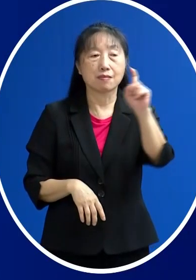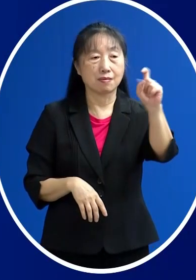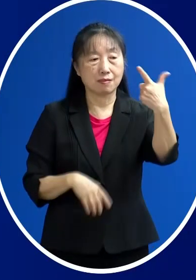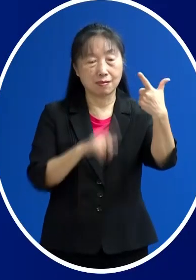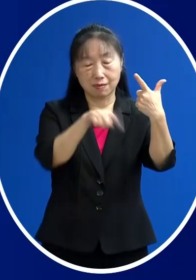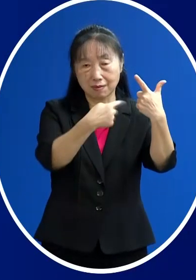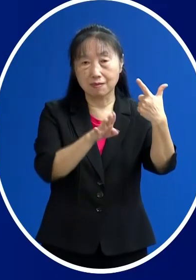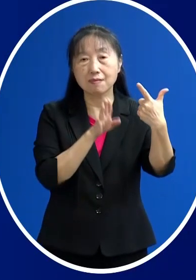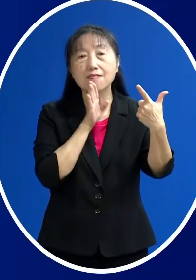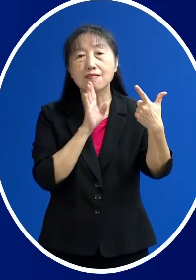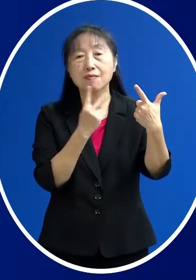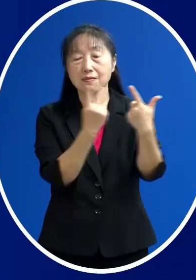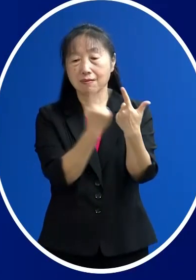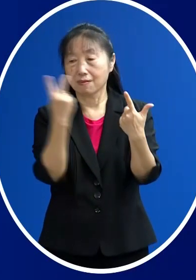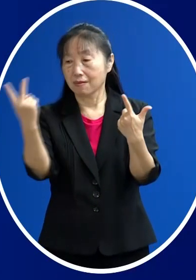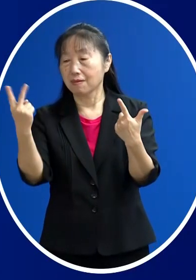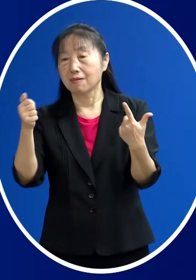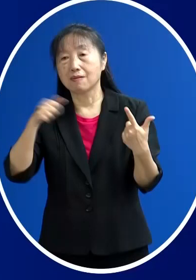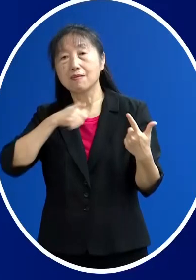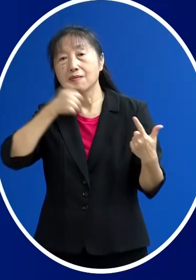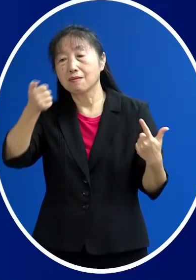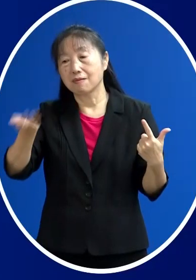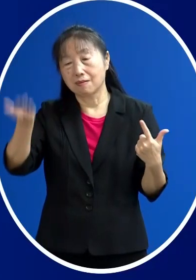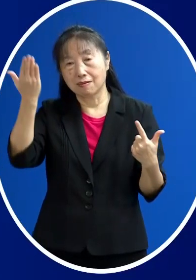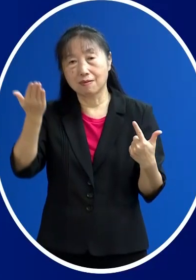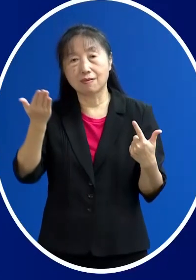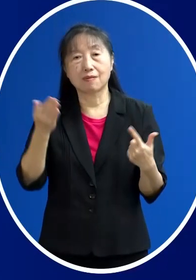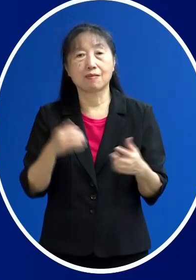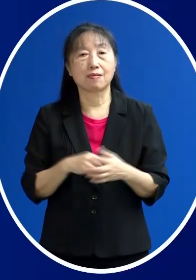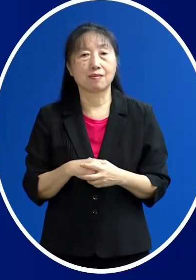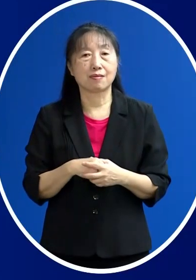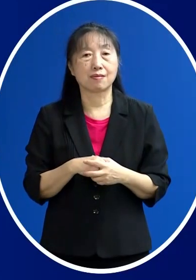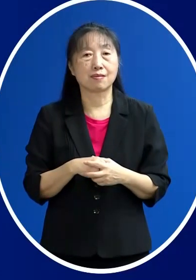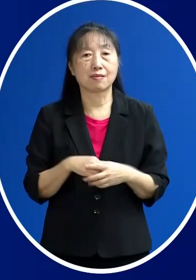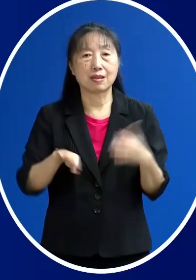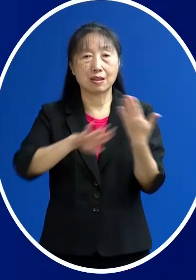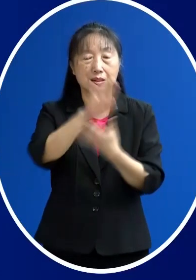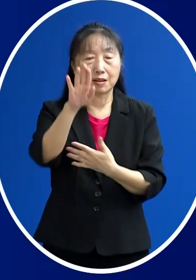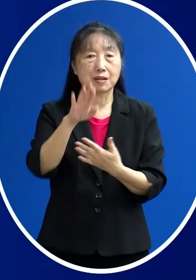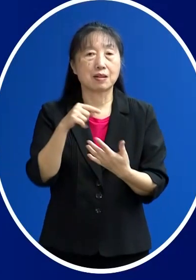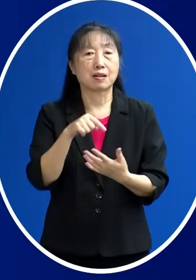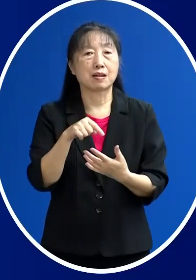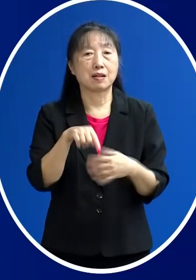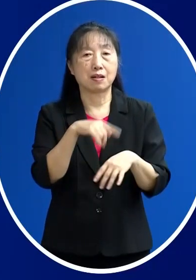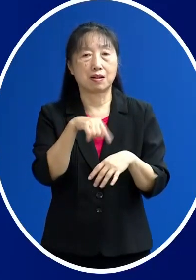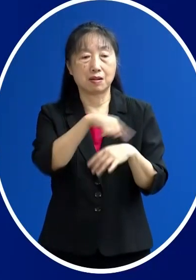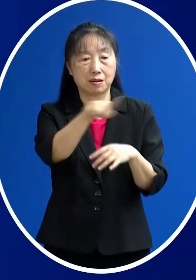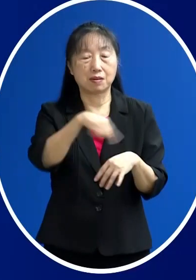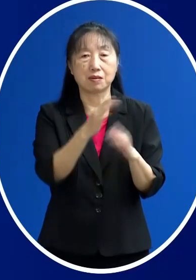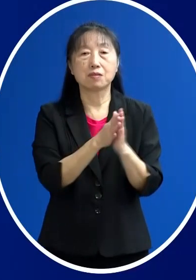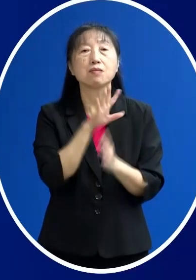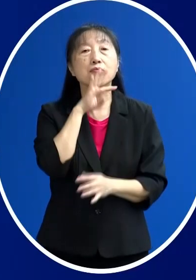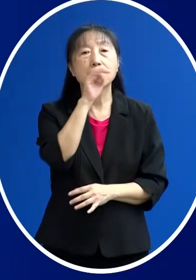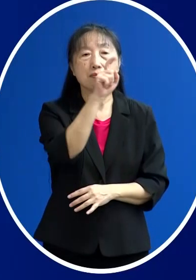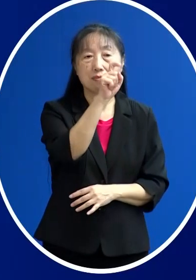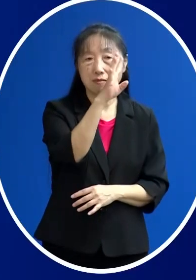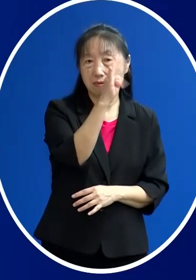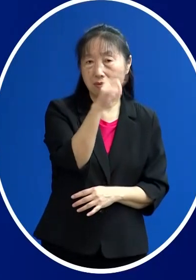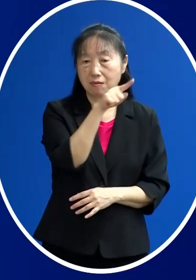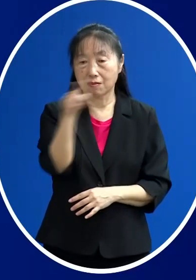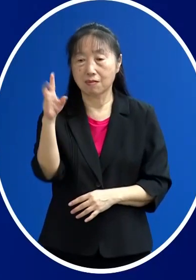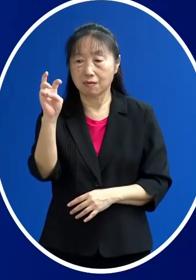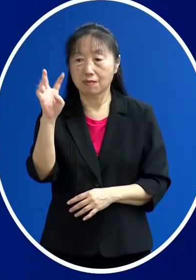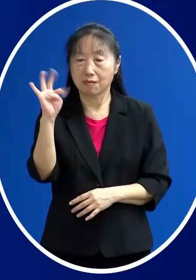當中只有2例是這個50歲以上的這個民眾那其他的年齡都是在10多歲到30多